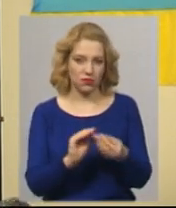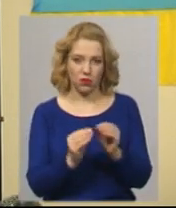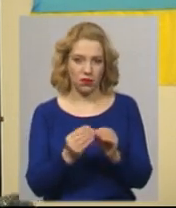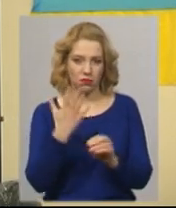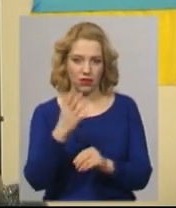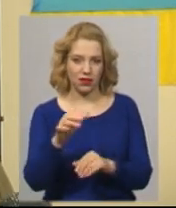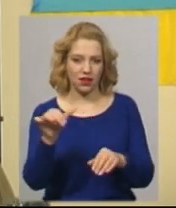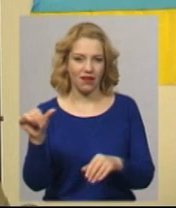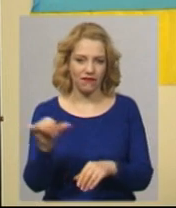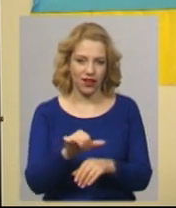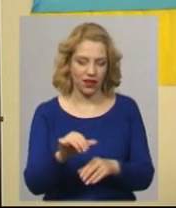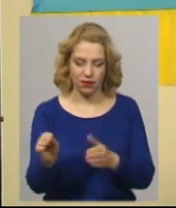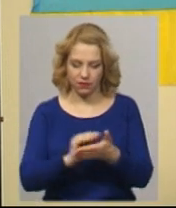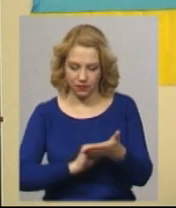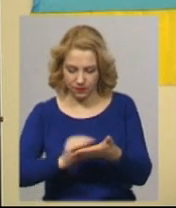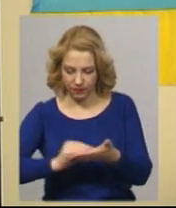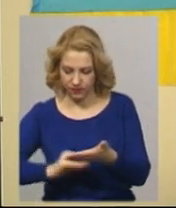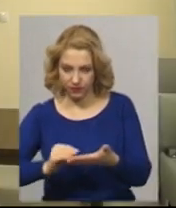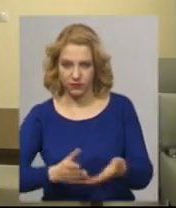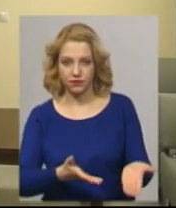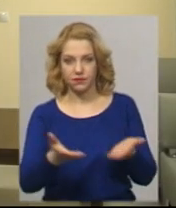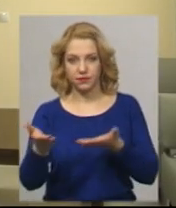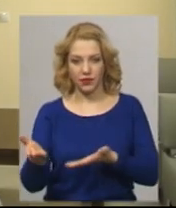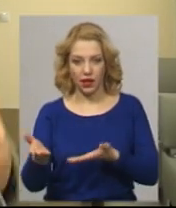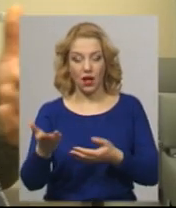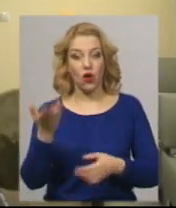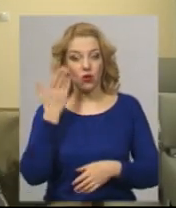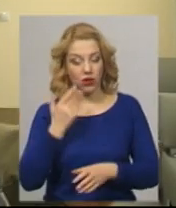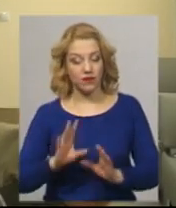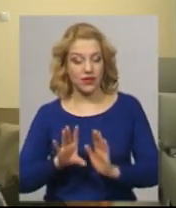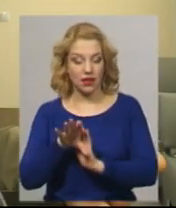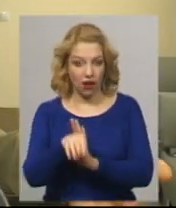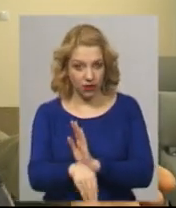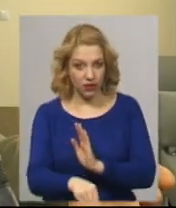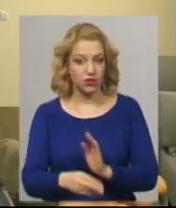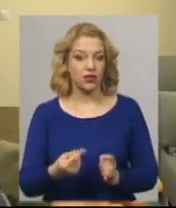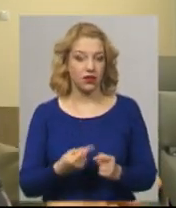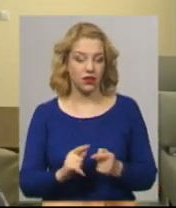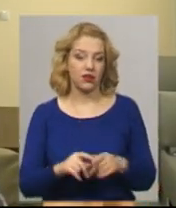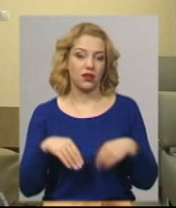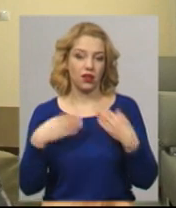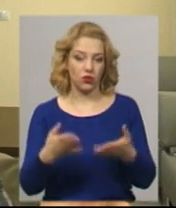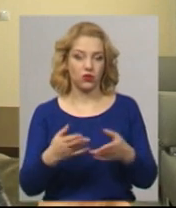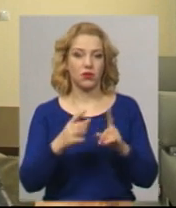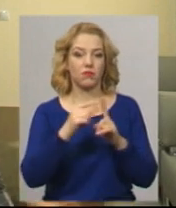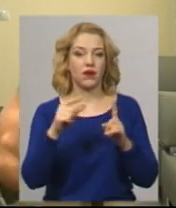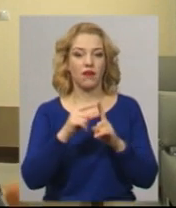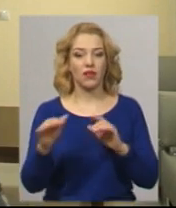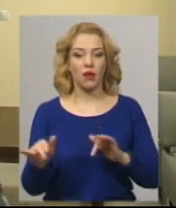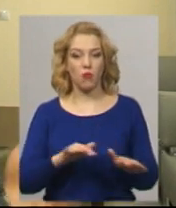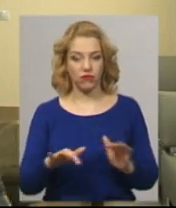переписали твої дані, записали. Коли заселяєшся, тобі дають правила поведінки